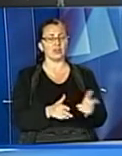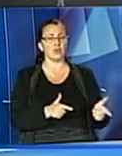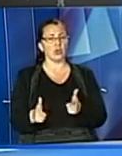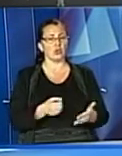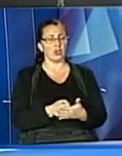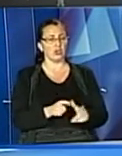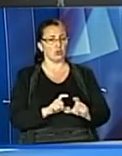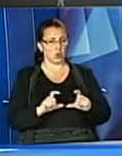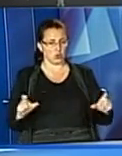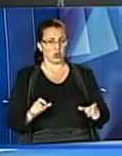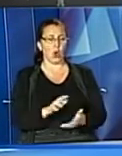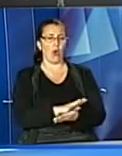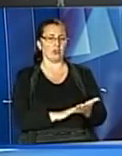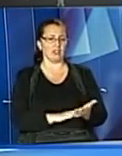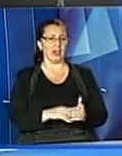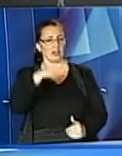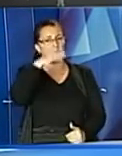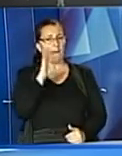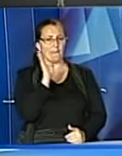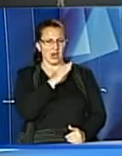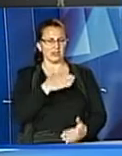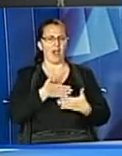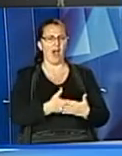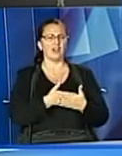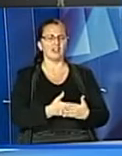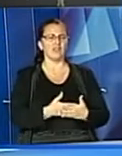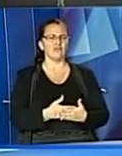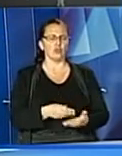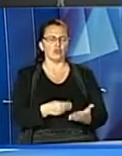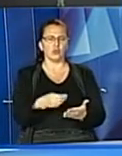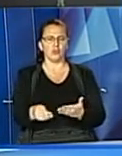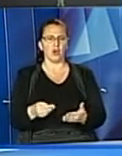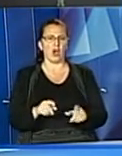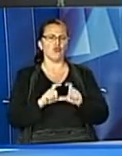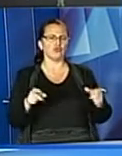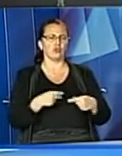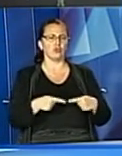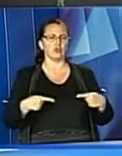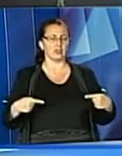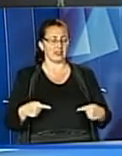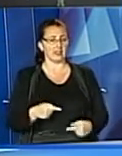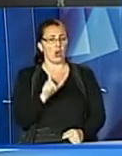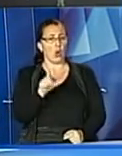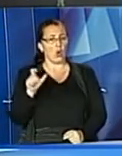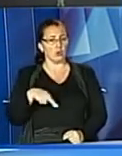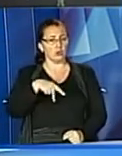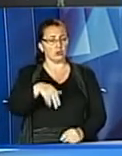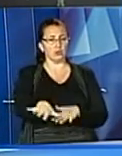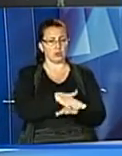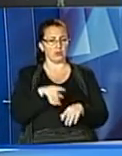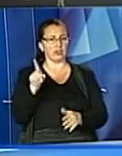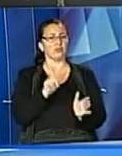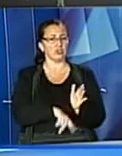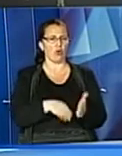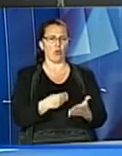до школи тривають. Батьки із малюками вже активно скуповують шкільне приладдя. Зазвичай сім'ї йдуть на ринок, адже там дешевше. Та